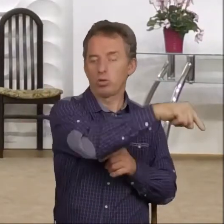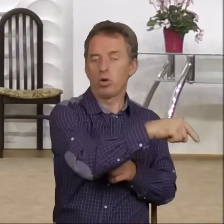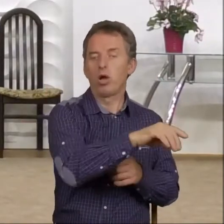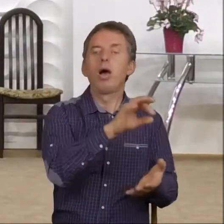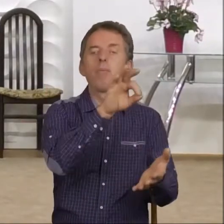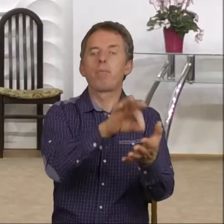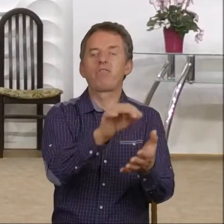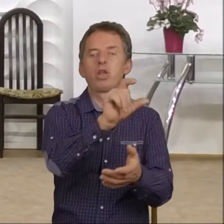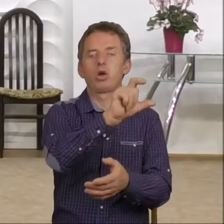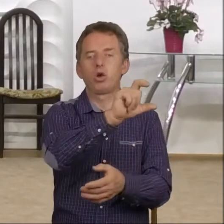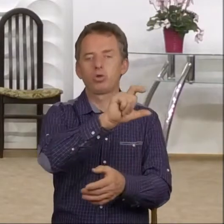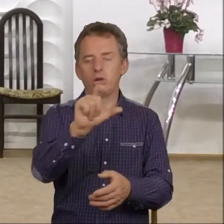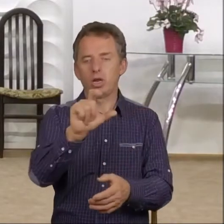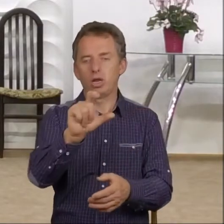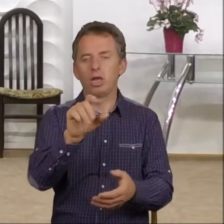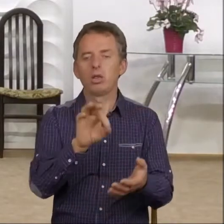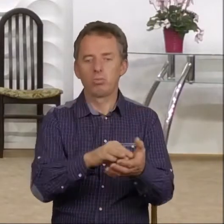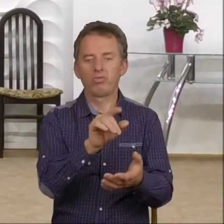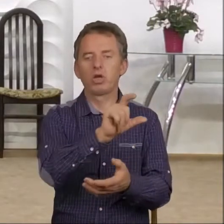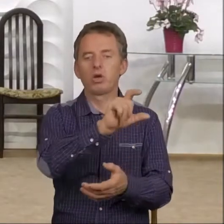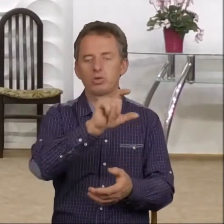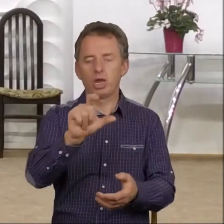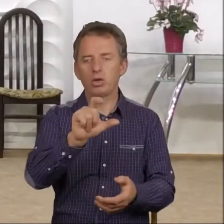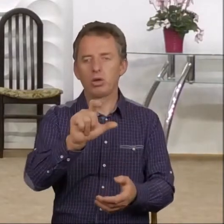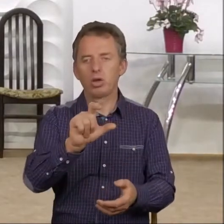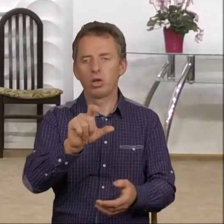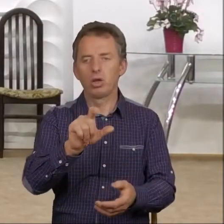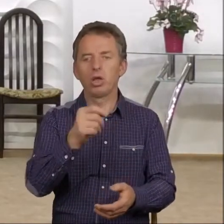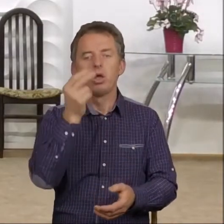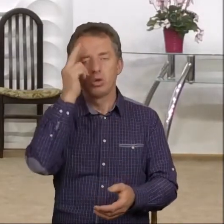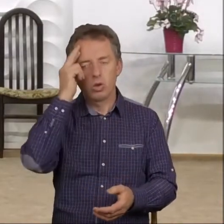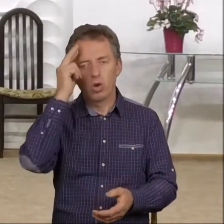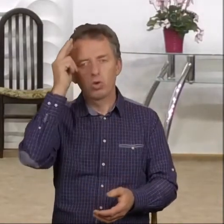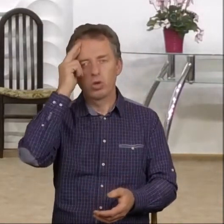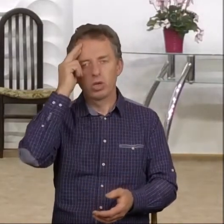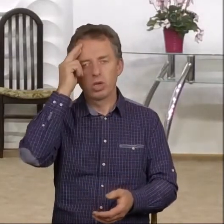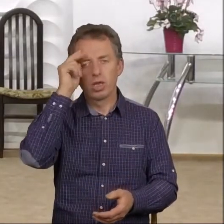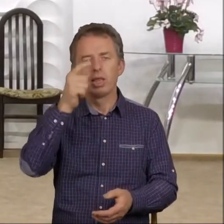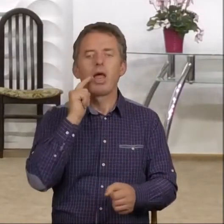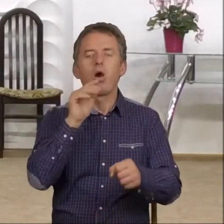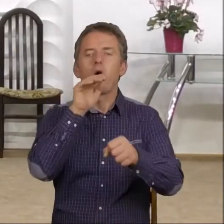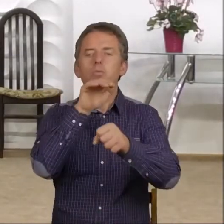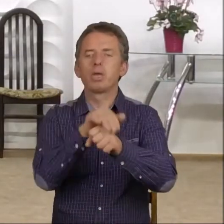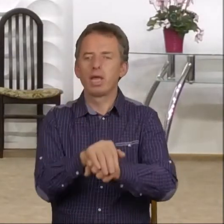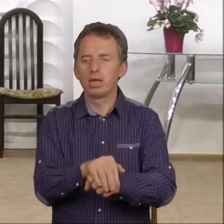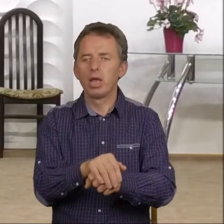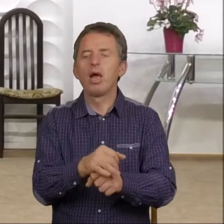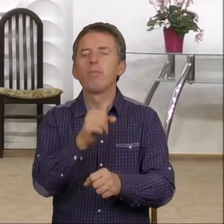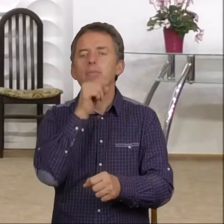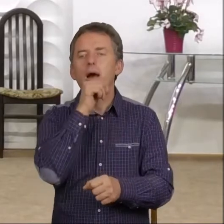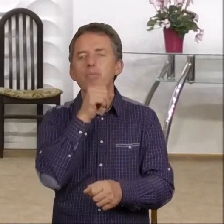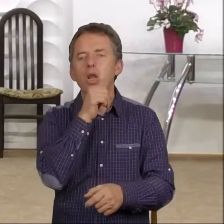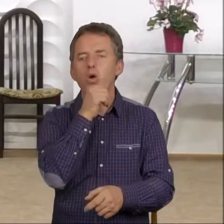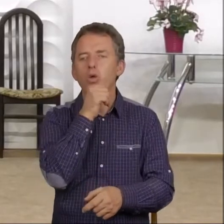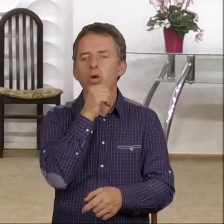czasu. Do pewnego czasu. Aż zrozumieją, że te obietnice Babilonu